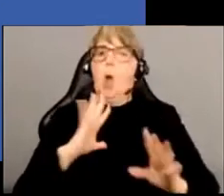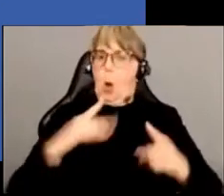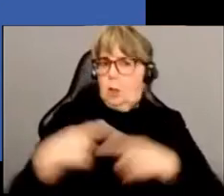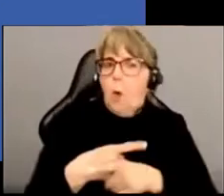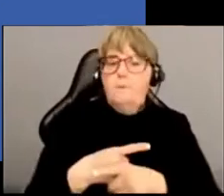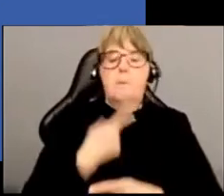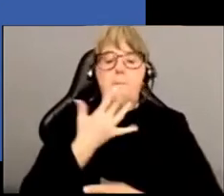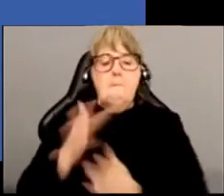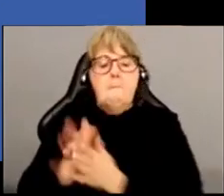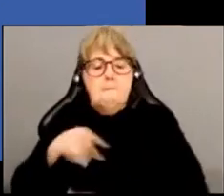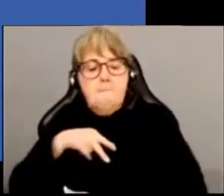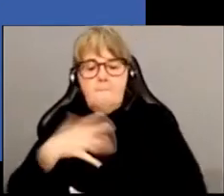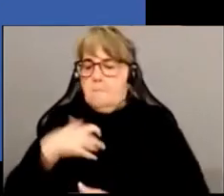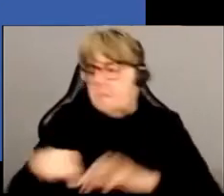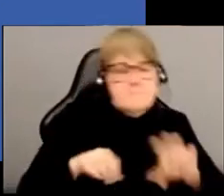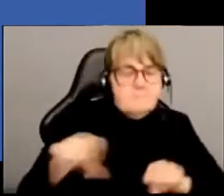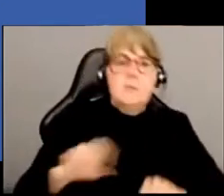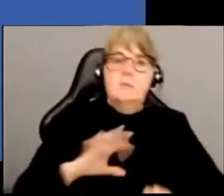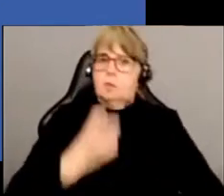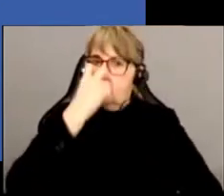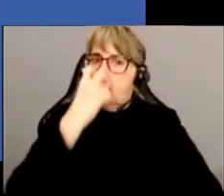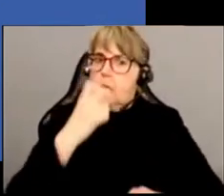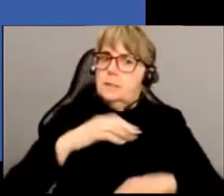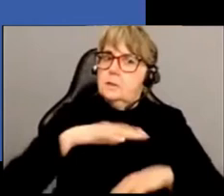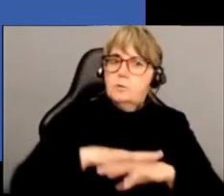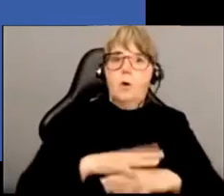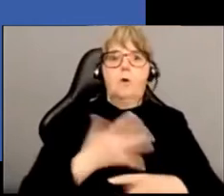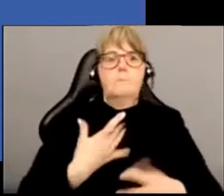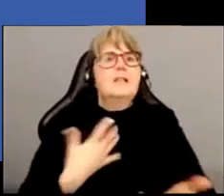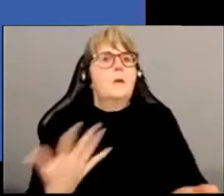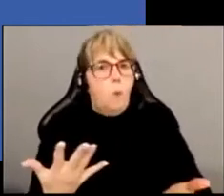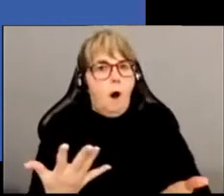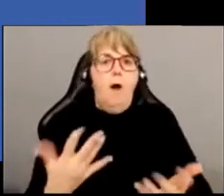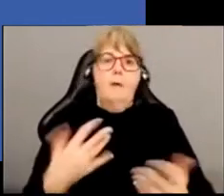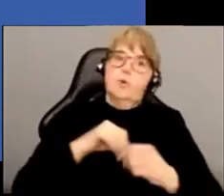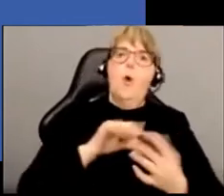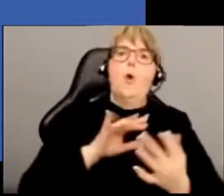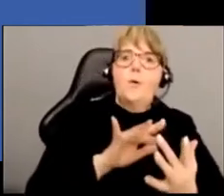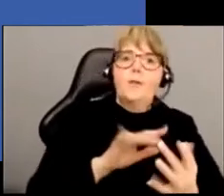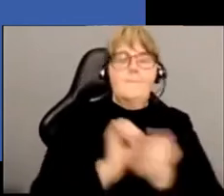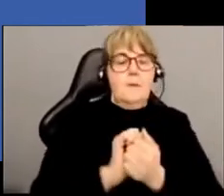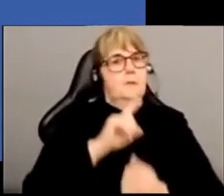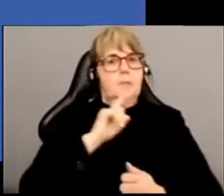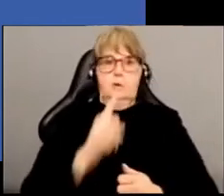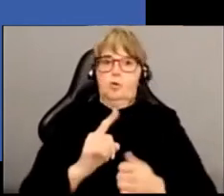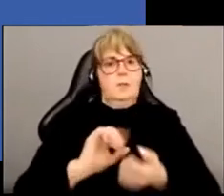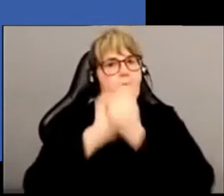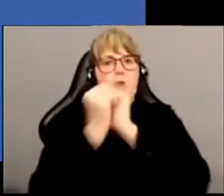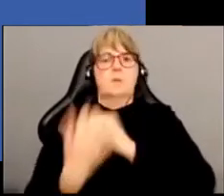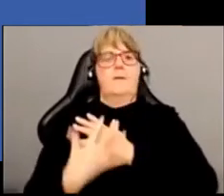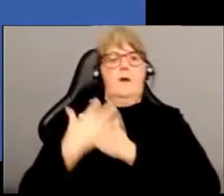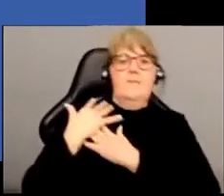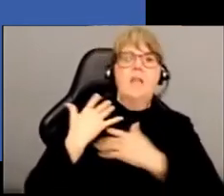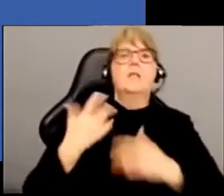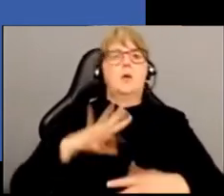d'intérêts et des risques qui sont pris dans ces contacts. Conflits et risques qui vont également colorer finalement nos perceptions de ces